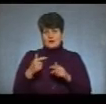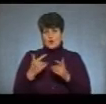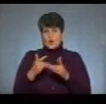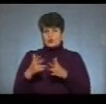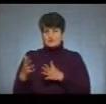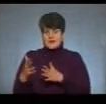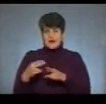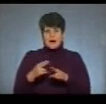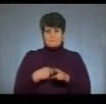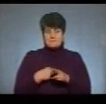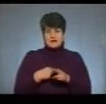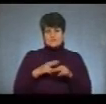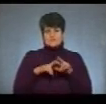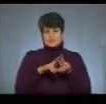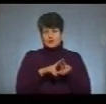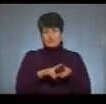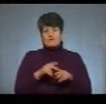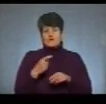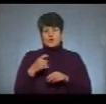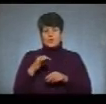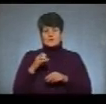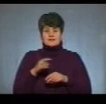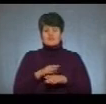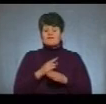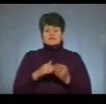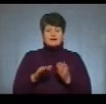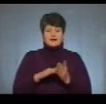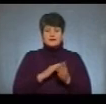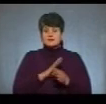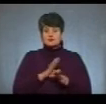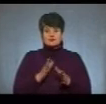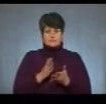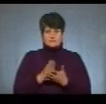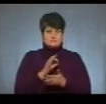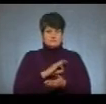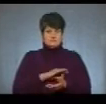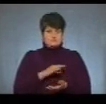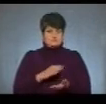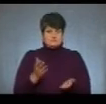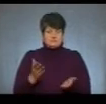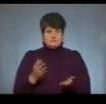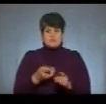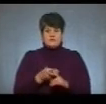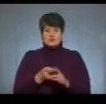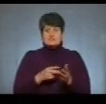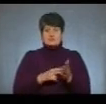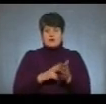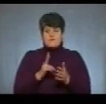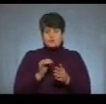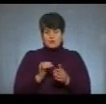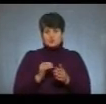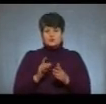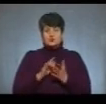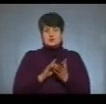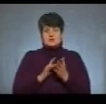беззіркові хостели взагалі не будуть користуватися жодним попитом, тому що через ставку туристичного